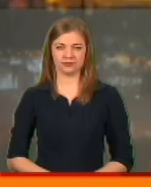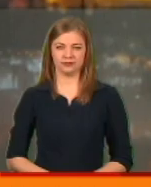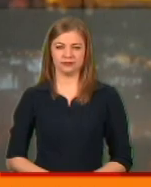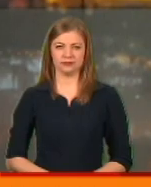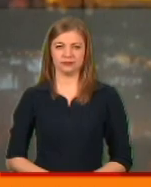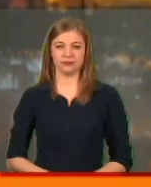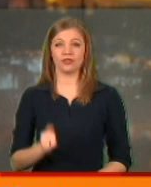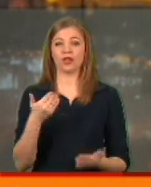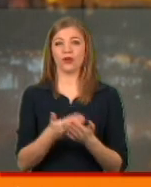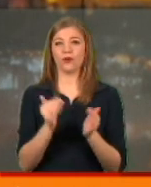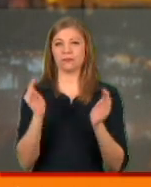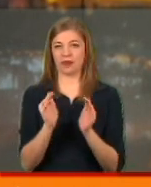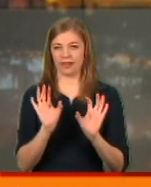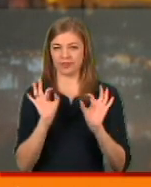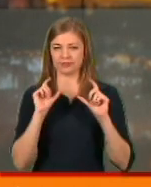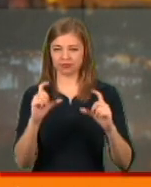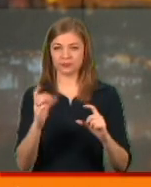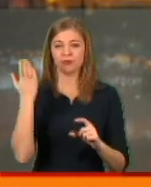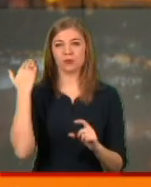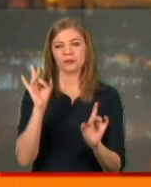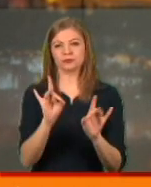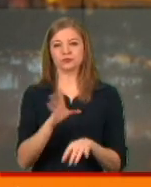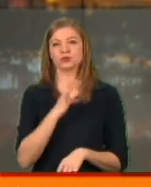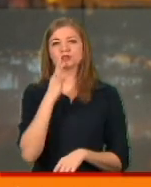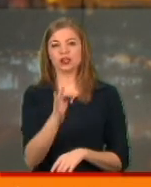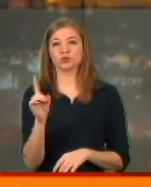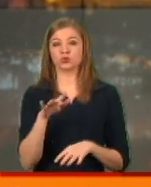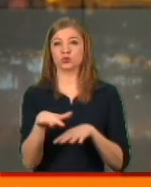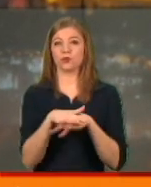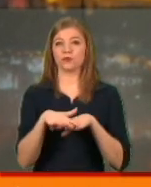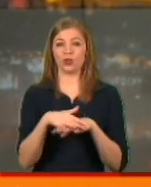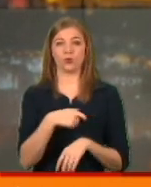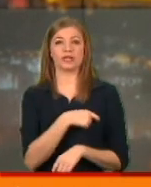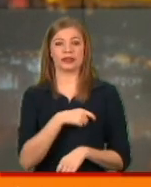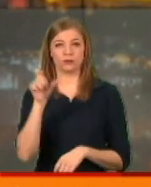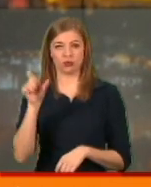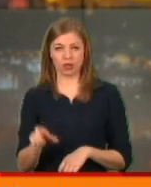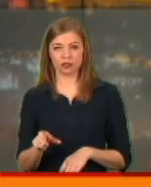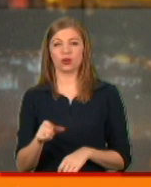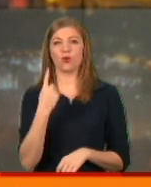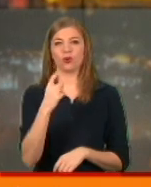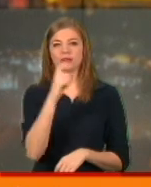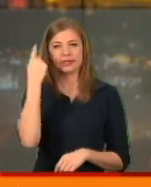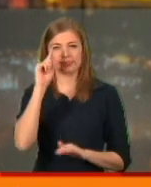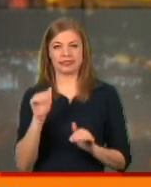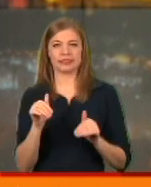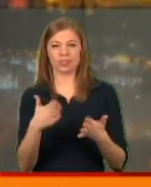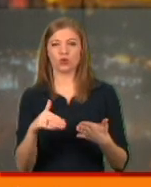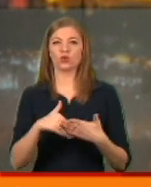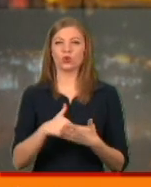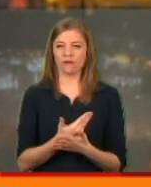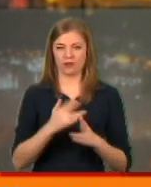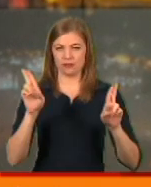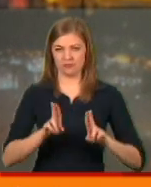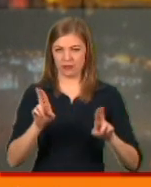І от маленька ремарка. У попередніх серіях було сказано, що народна депутатка Тетяна Острикова – одна з ініціаторок нових